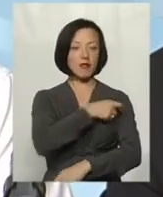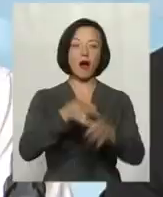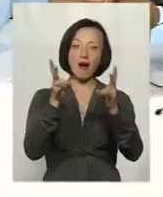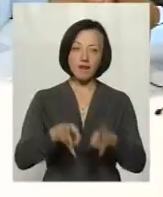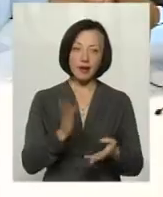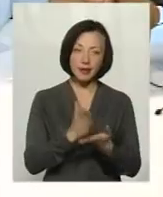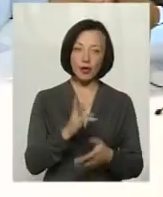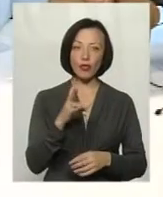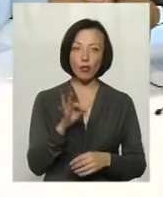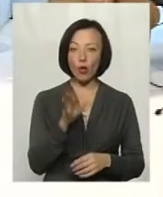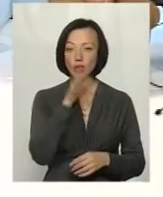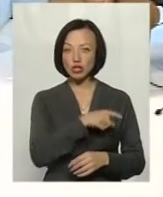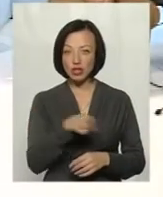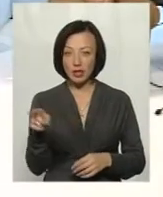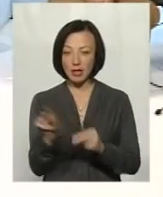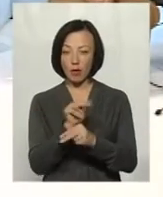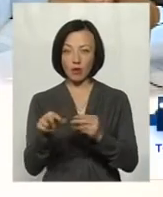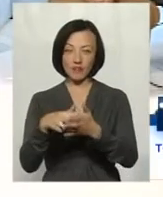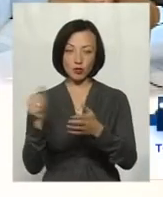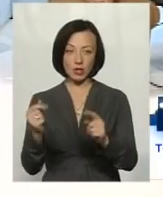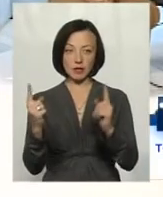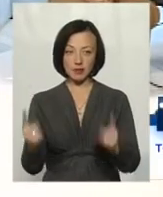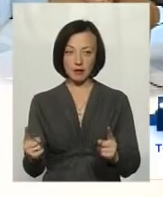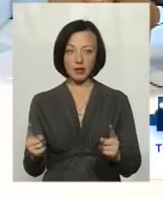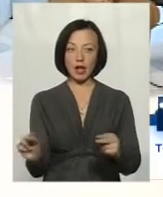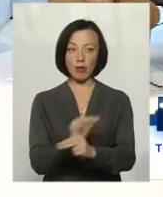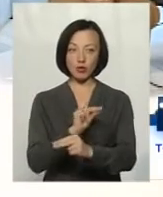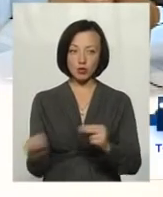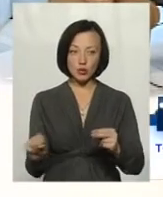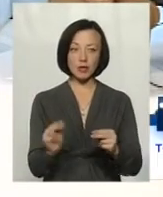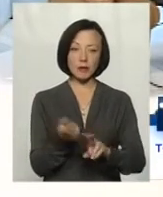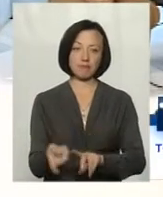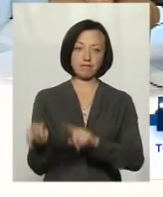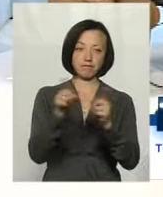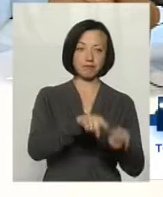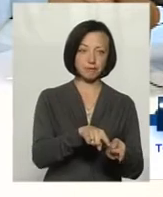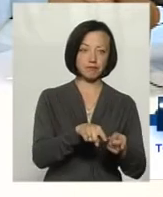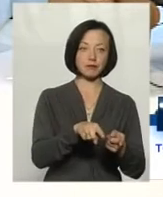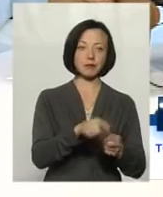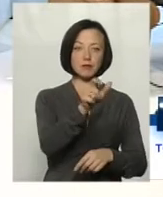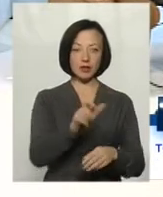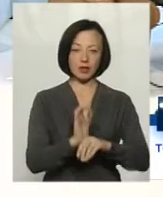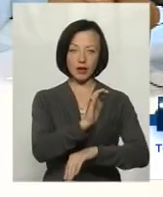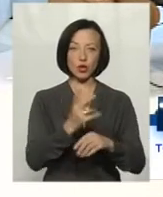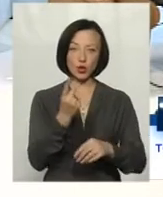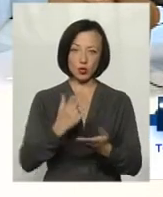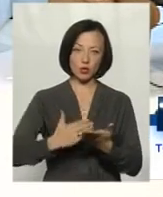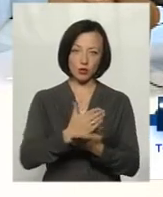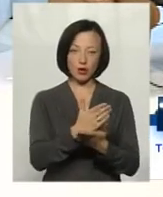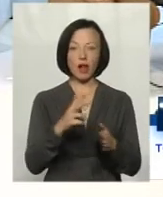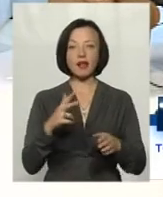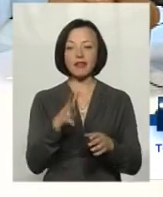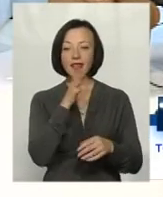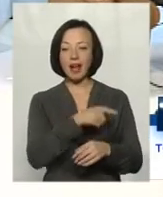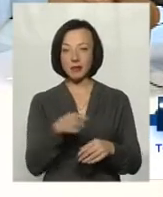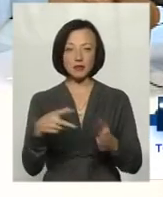аварії є, але на час ремонт відключається, пошкоджена ділянка, ремонтується, і це все проходить для наших мешканців. терміни відключення значно скоротились?